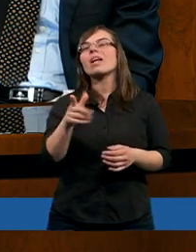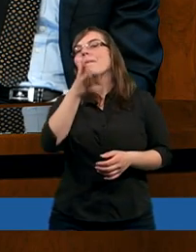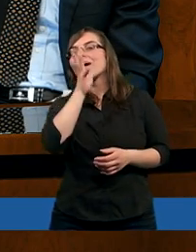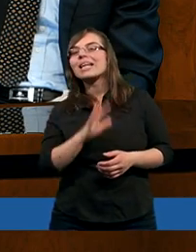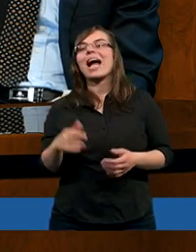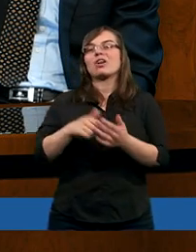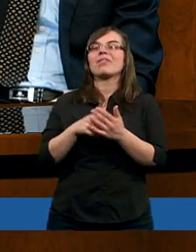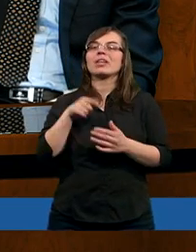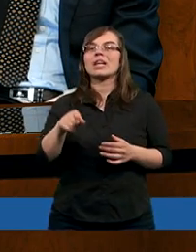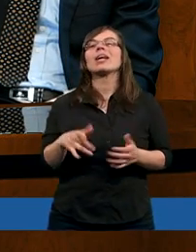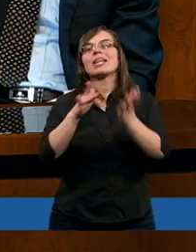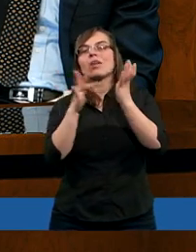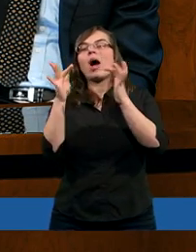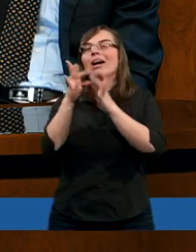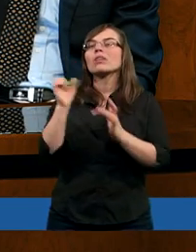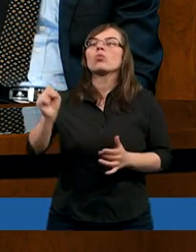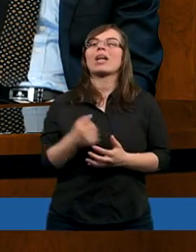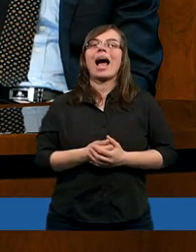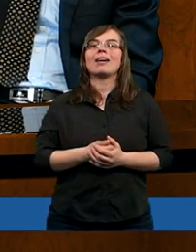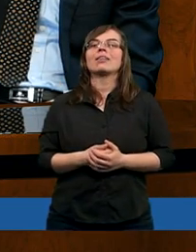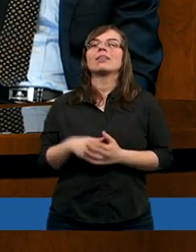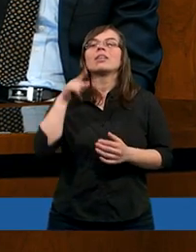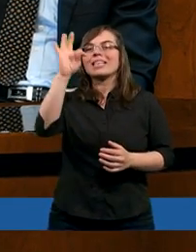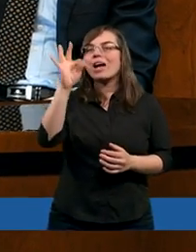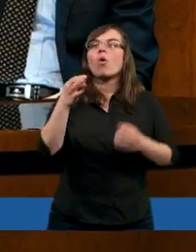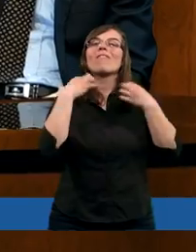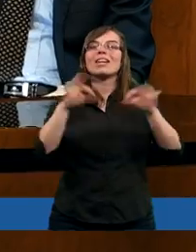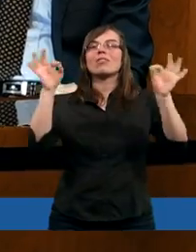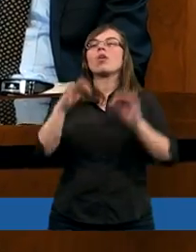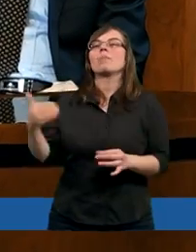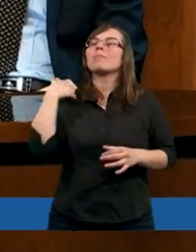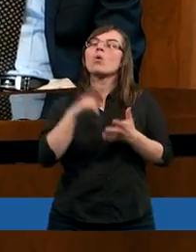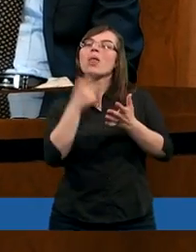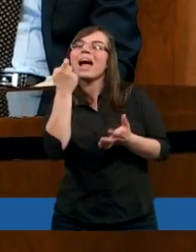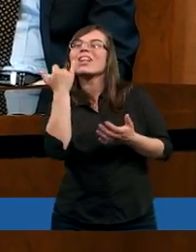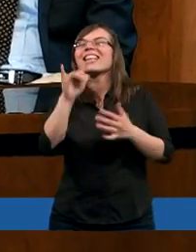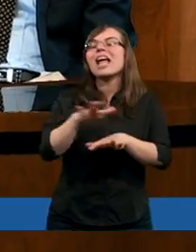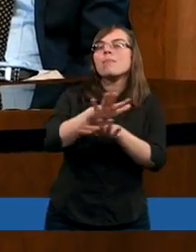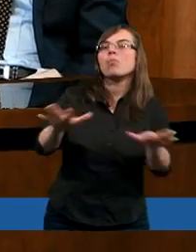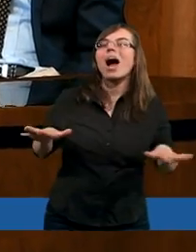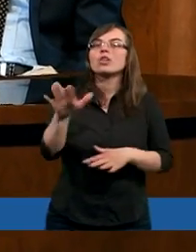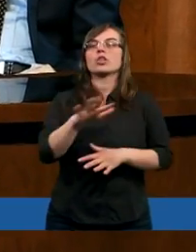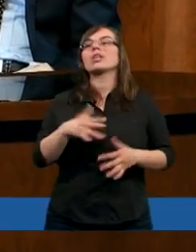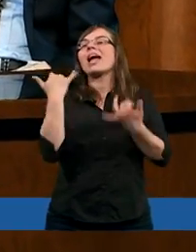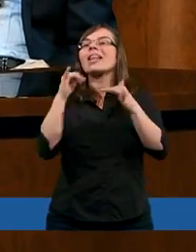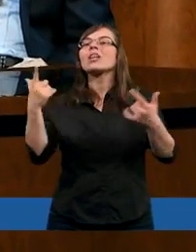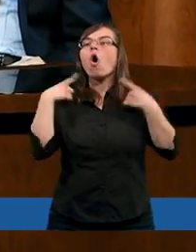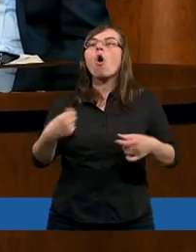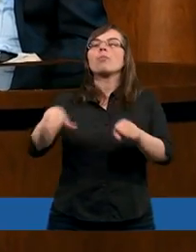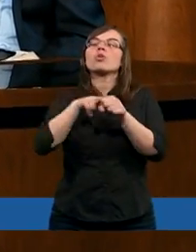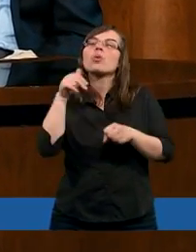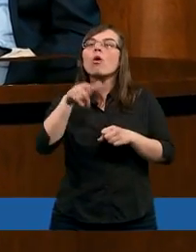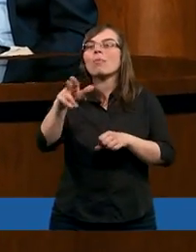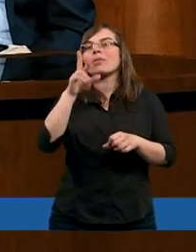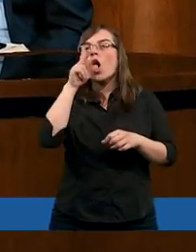Mesjasza, tego Jezusa Chrystusa, jego wyzwolenie było na troszkę innej płaszczyźnie niż tych innych Mesjaszów,